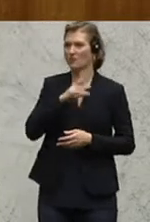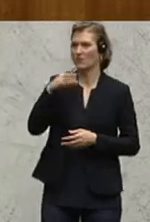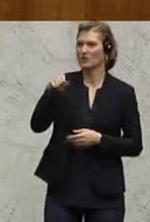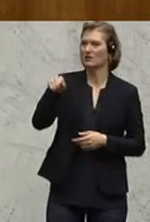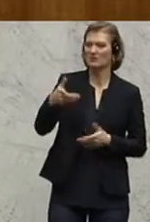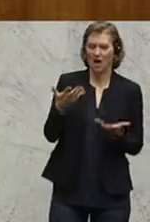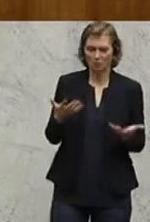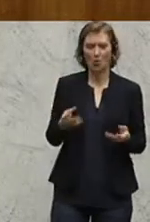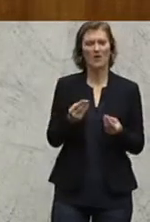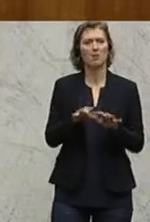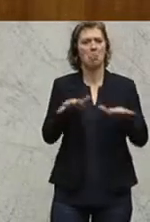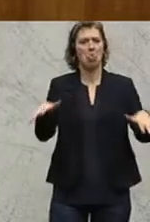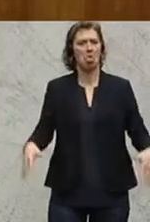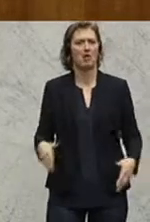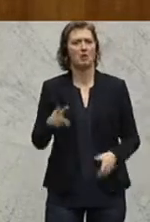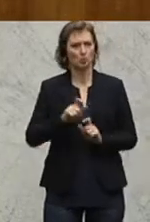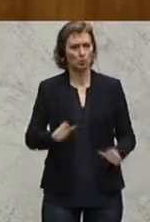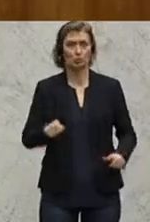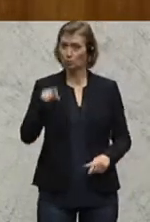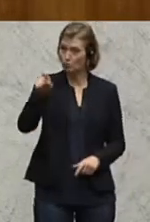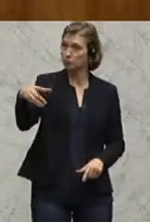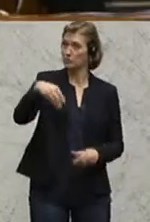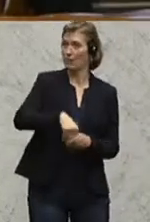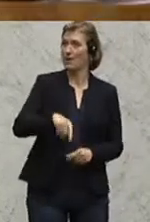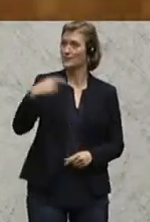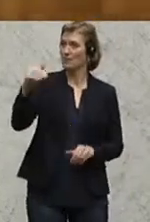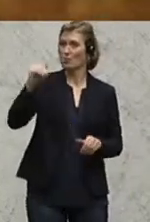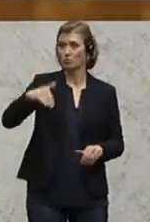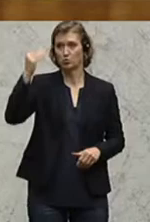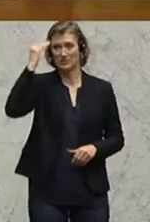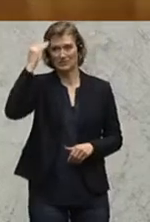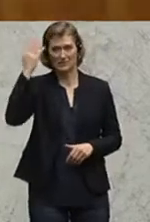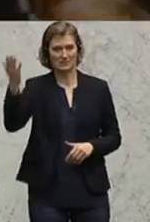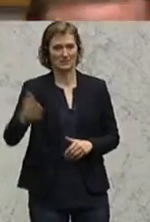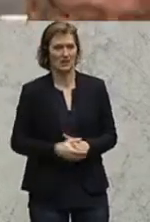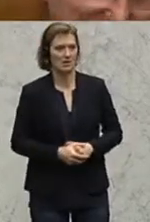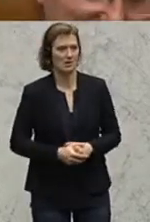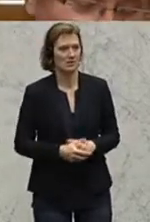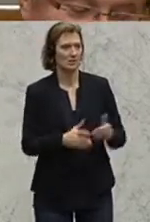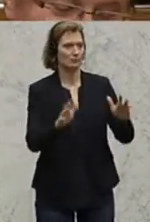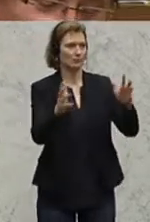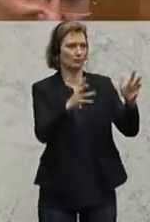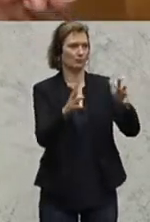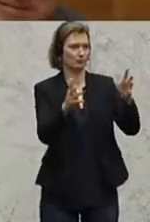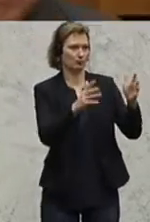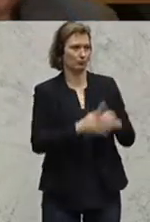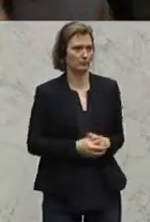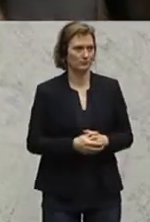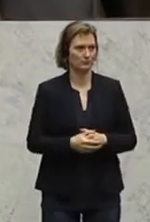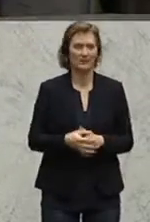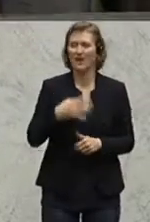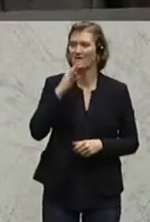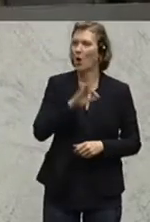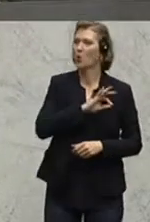sind für diesen Scherbenhaufen, den Sie hier hinterlassen haben. Also darüber müssen Sie sich schon im Klaren sein. Die Frau Kollegin